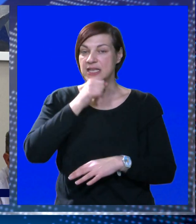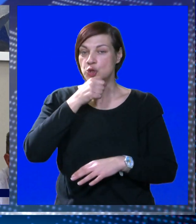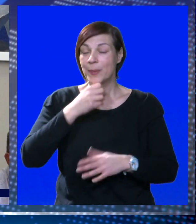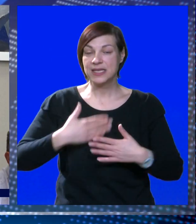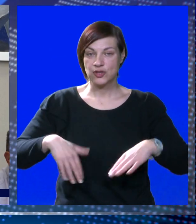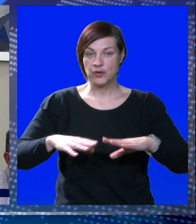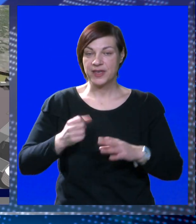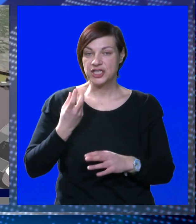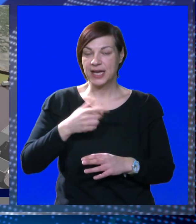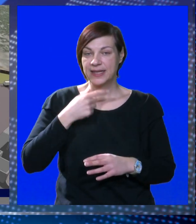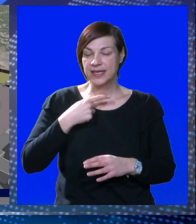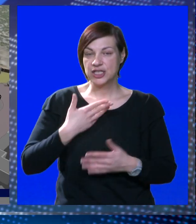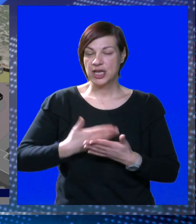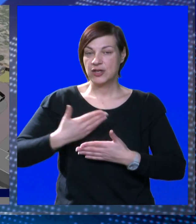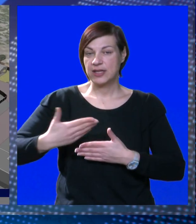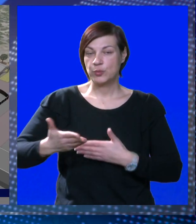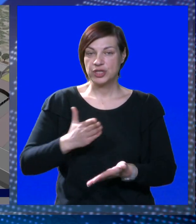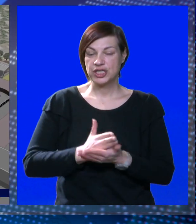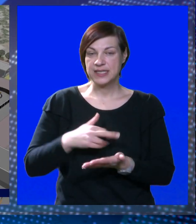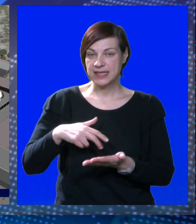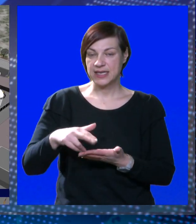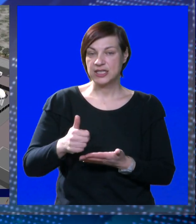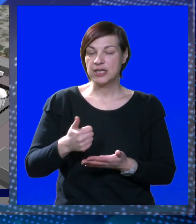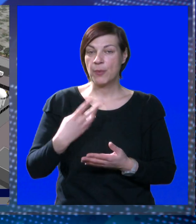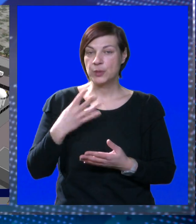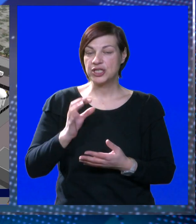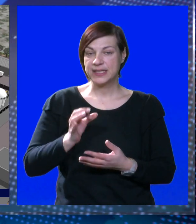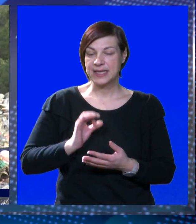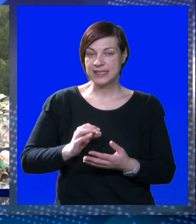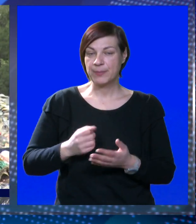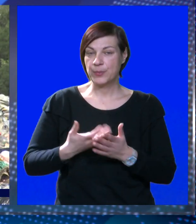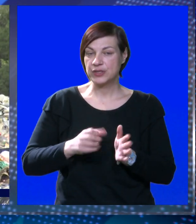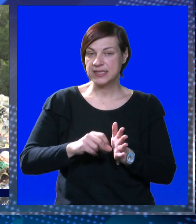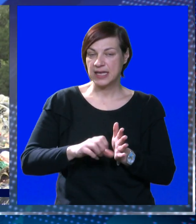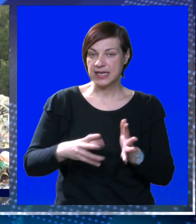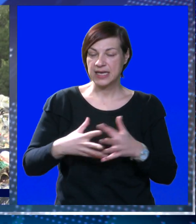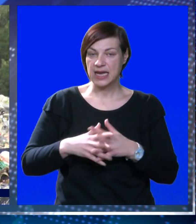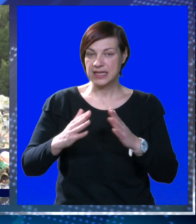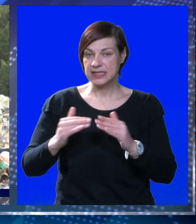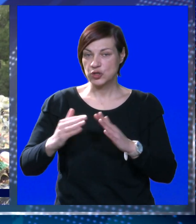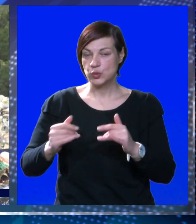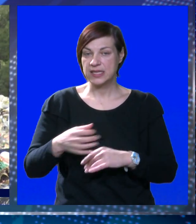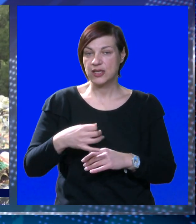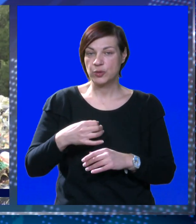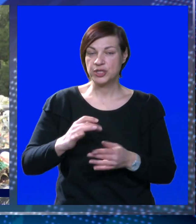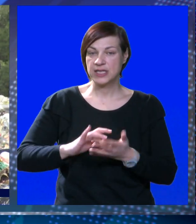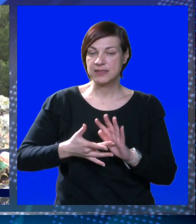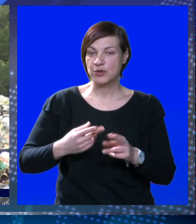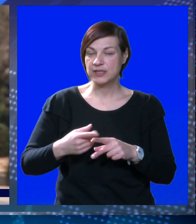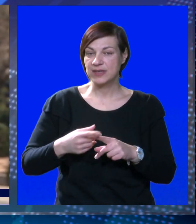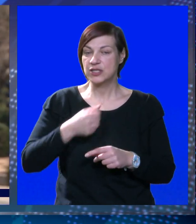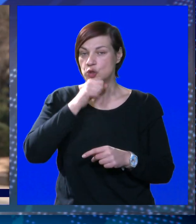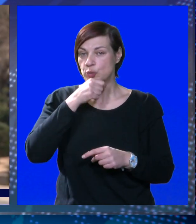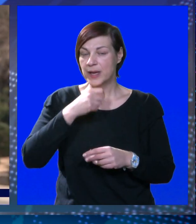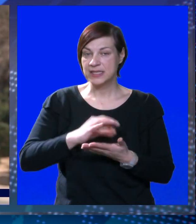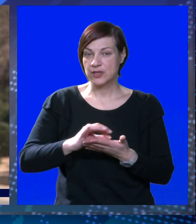sjednica županijskog viječa, kada je rečeno da će u budući centar ići samo po 40% ospada iz grada i susjednih općina. Zbog svega